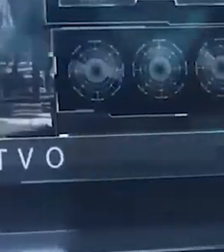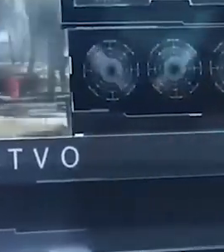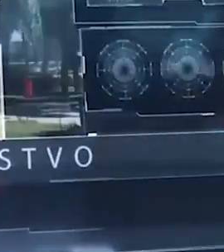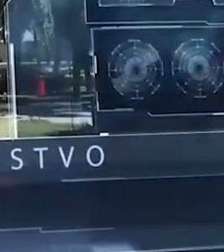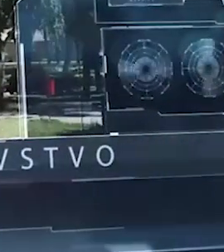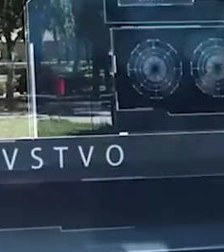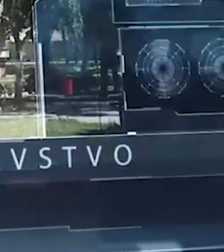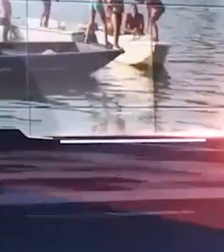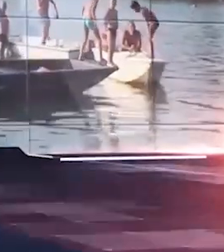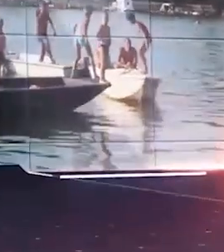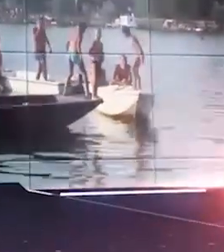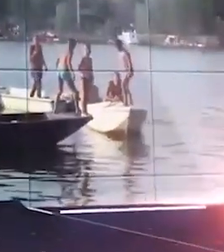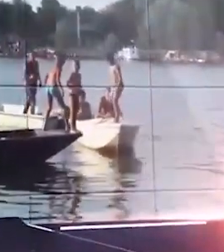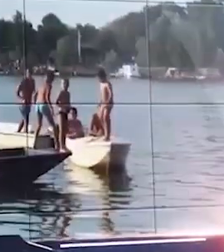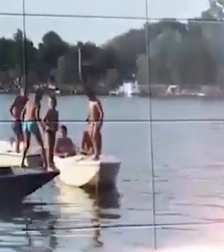Muzika